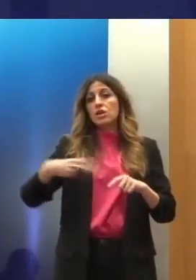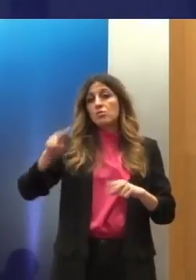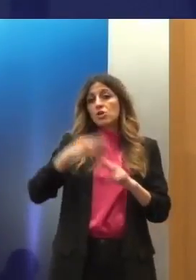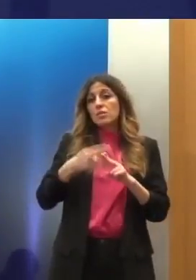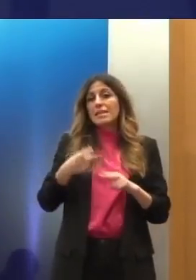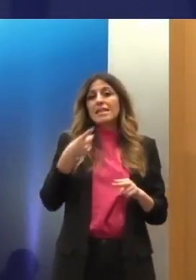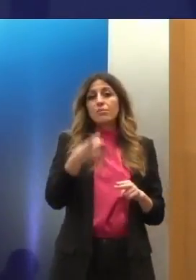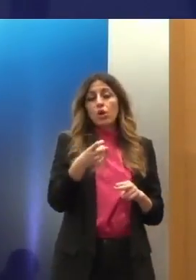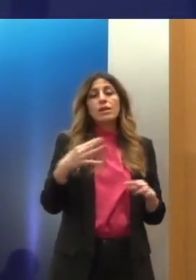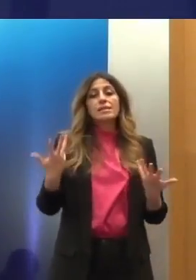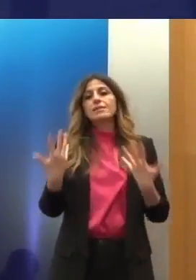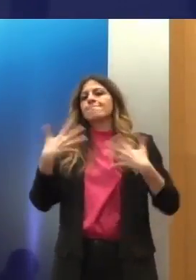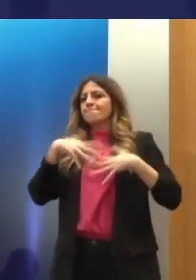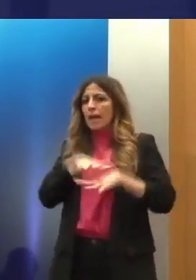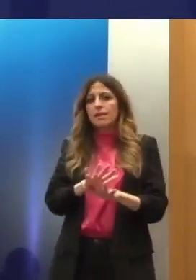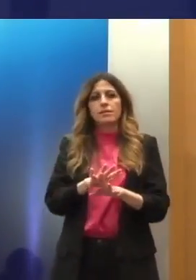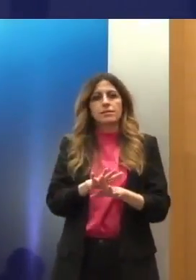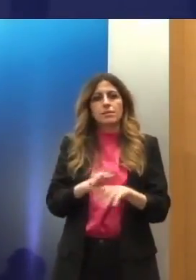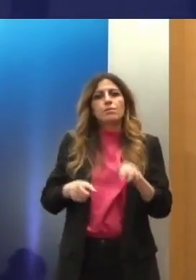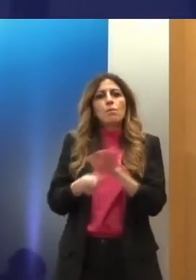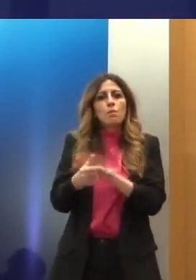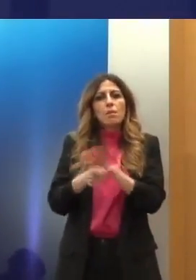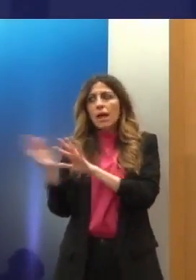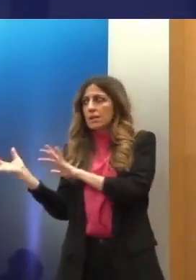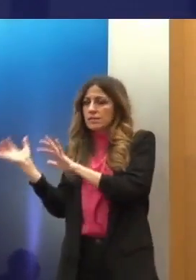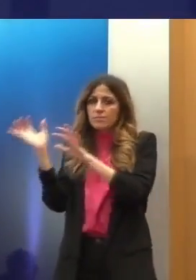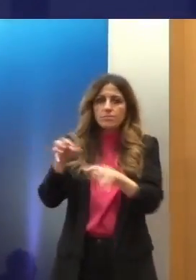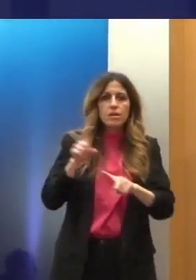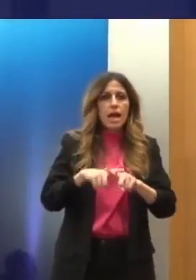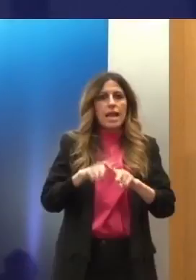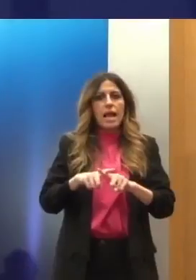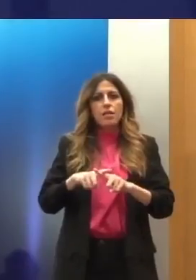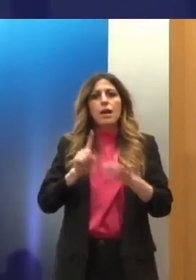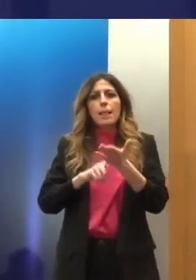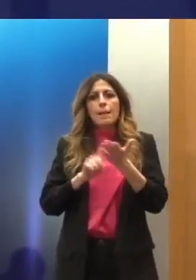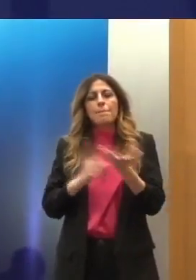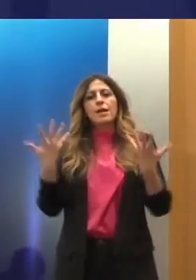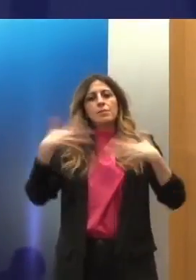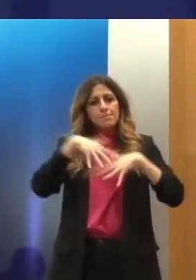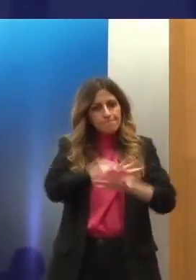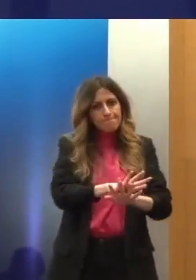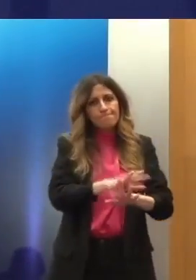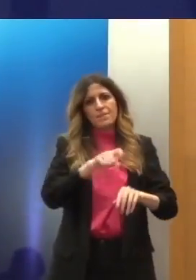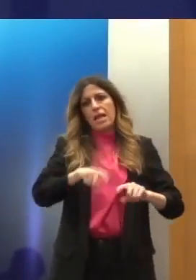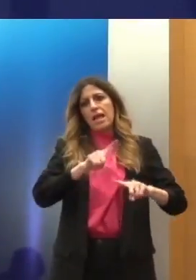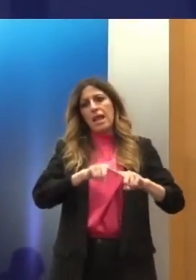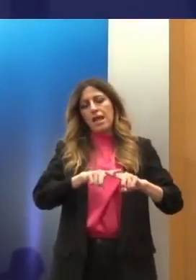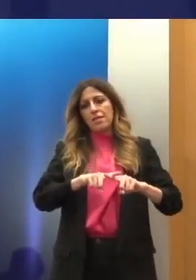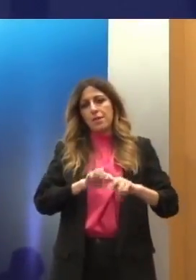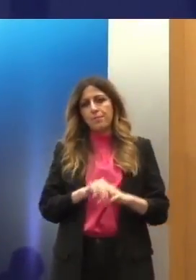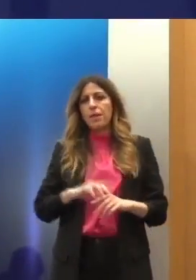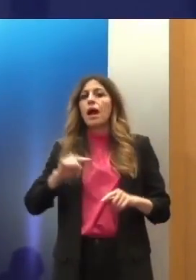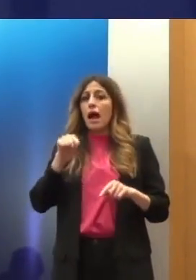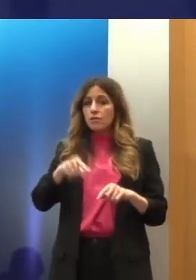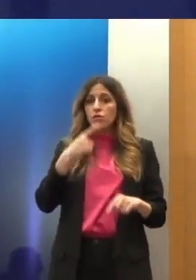της ένταξης των νεοσεχωμένων μεταναστών και προσφύγων στη χώρα. Επισημένεται από